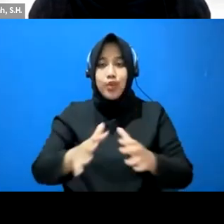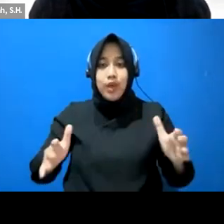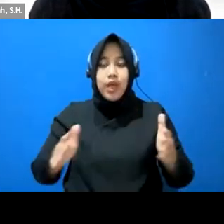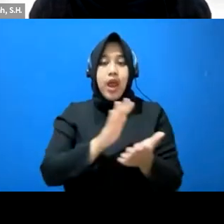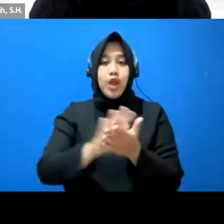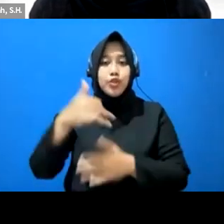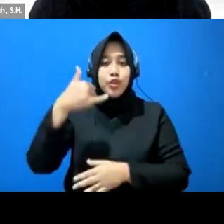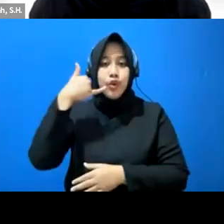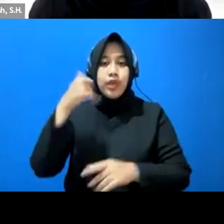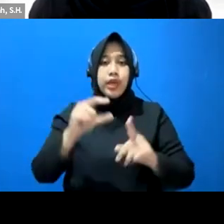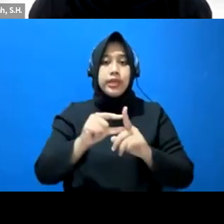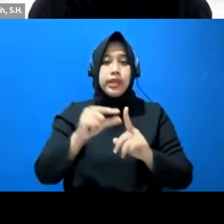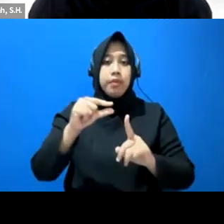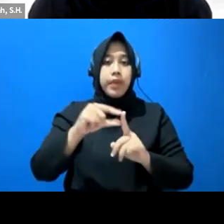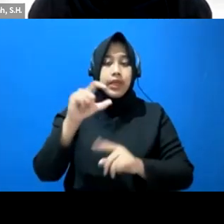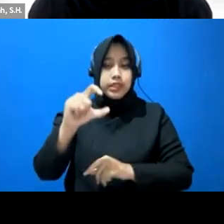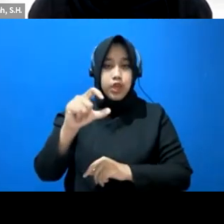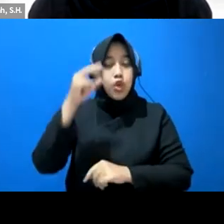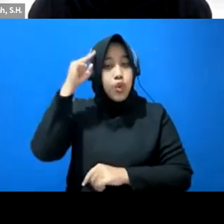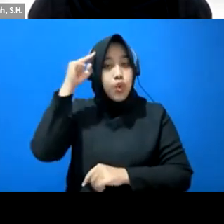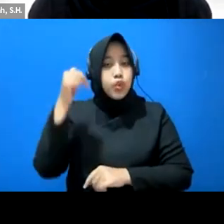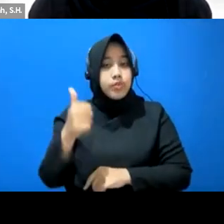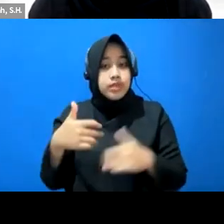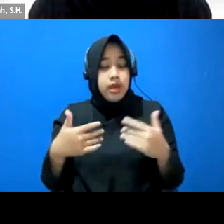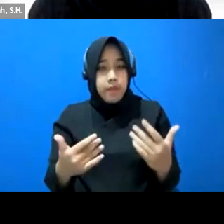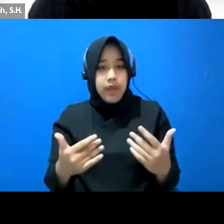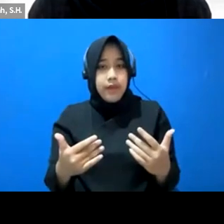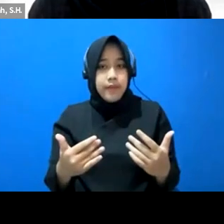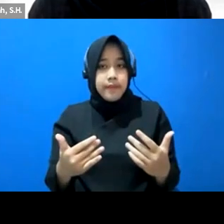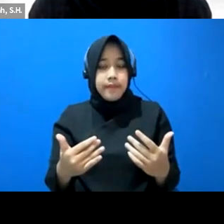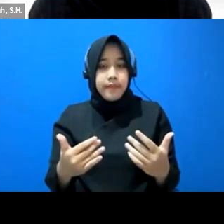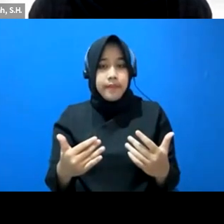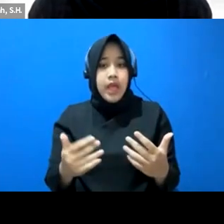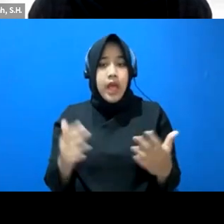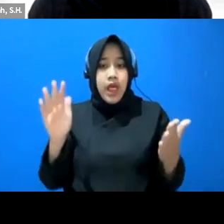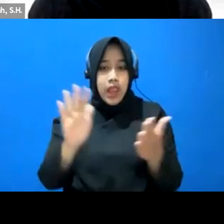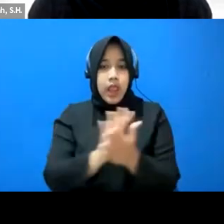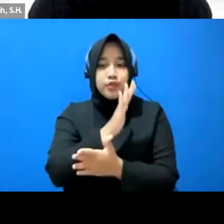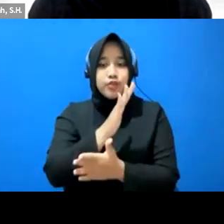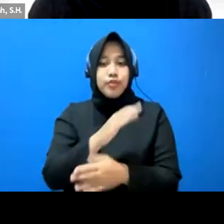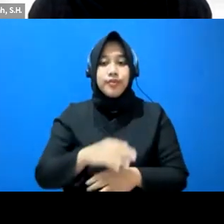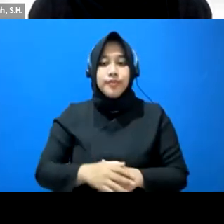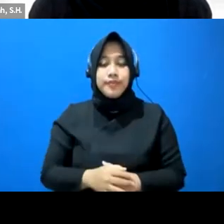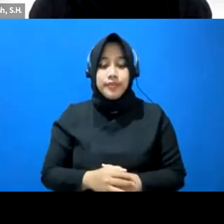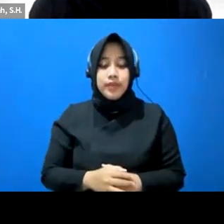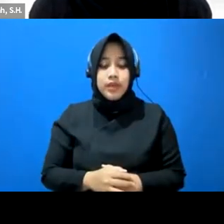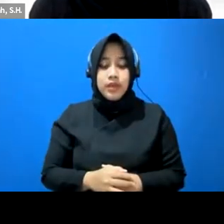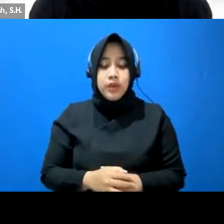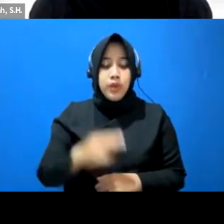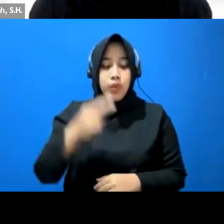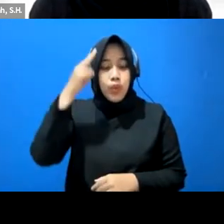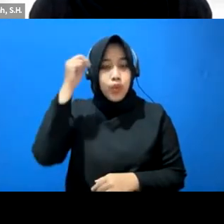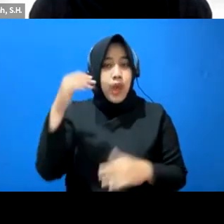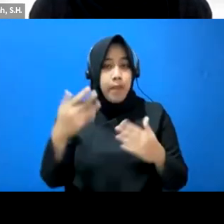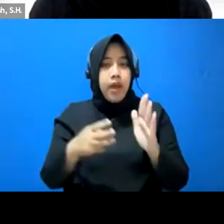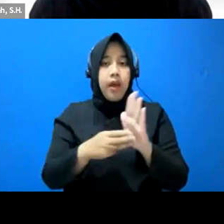DPC untuk bisa ya langsung jadi untuk magang ini